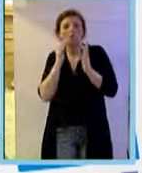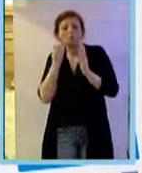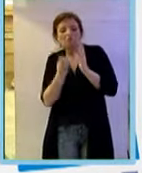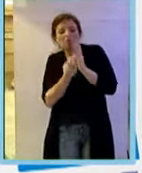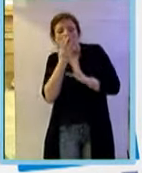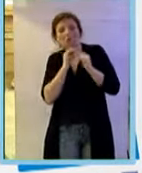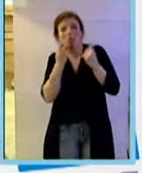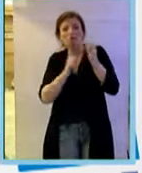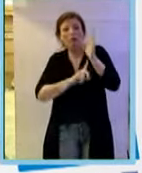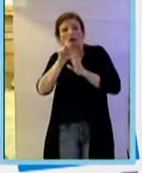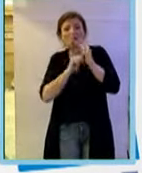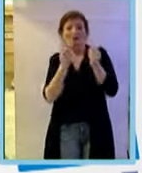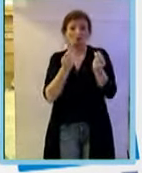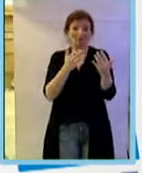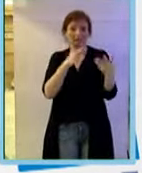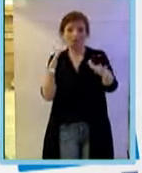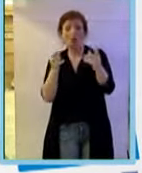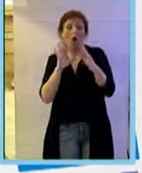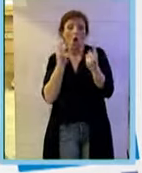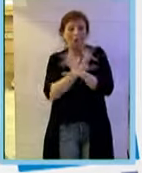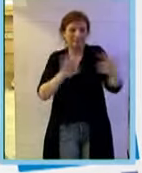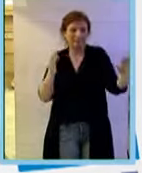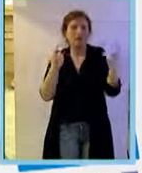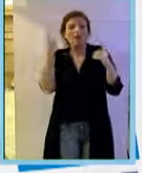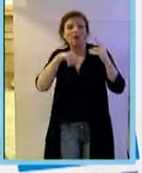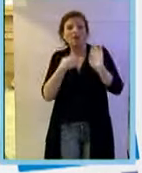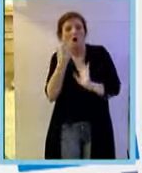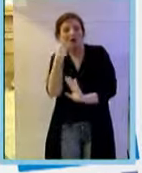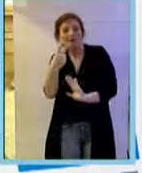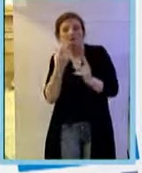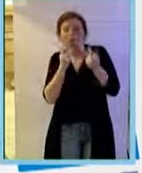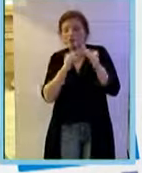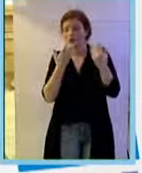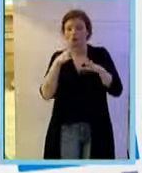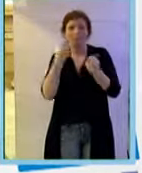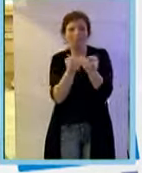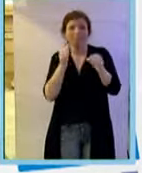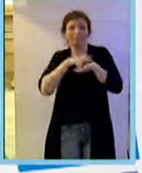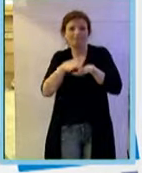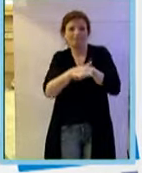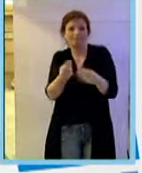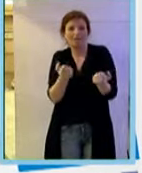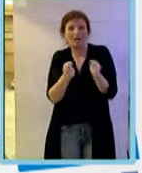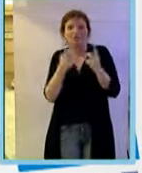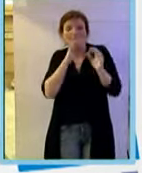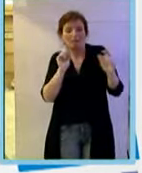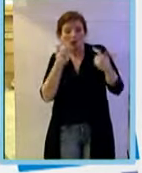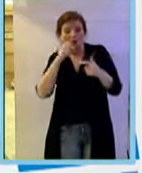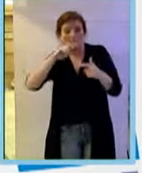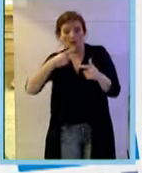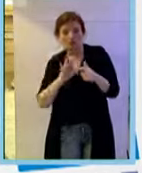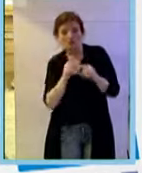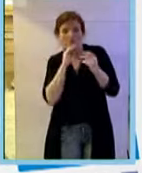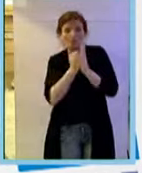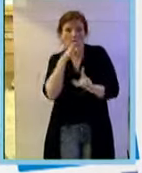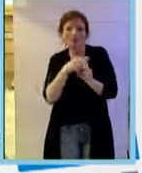effetto o forse nessuno questo è quello che abbiamo riscontrato in maniera molto empirica bloccare il VGF ha un effetto importante e poi credo che ci sia